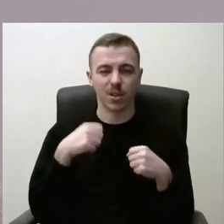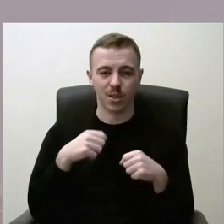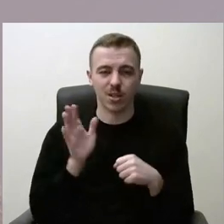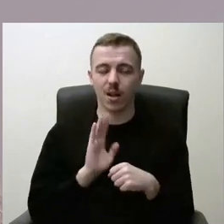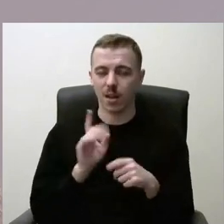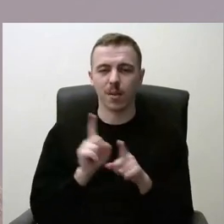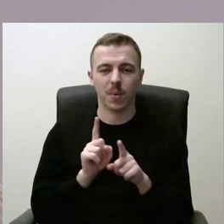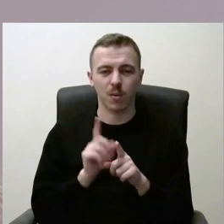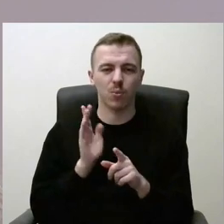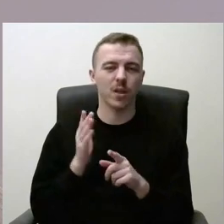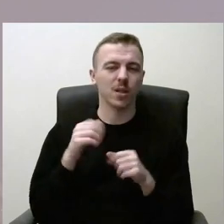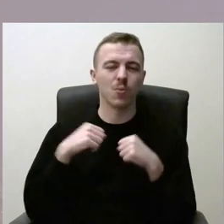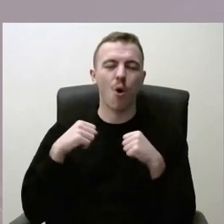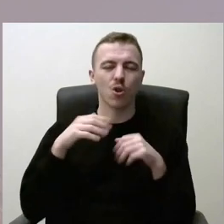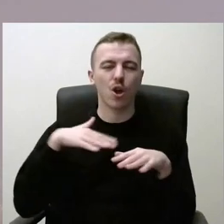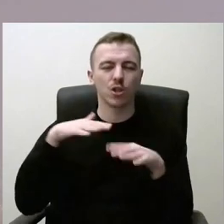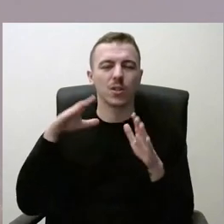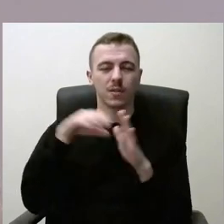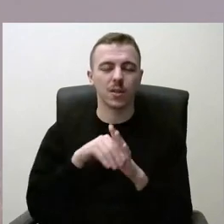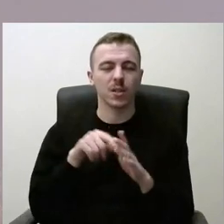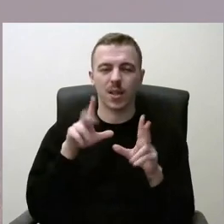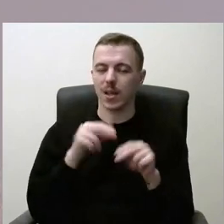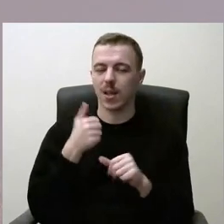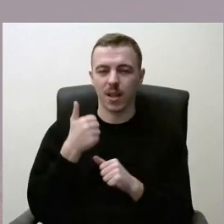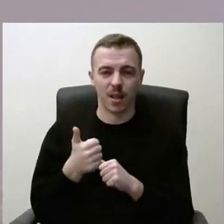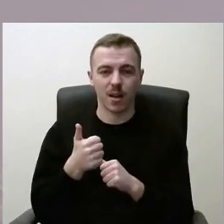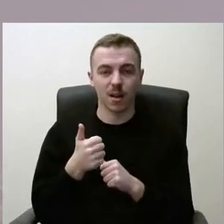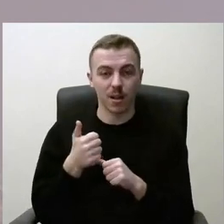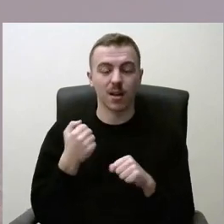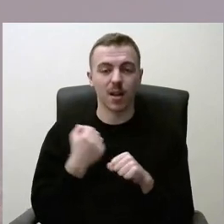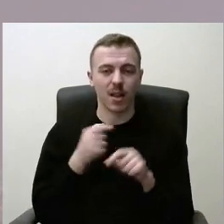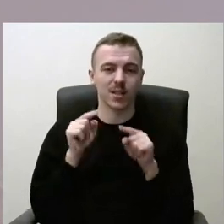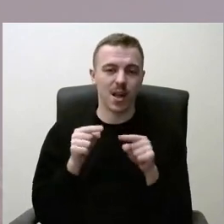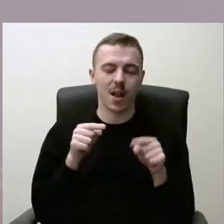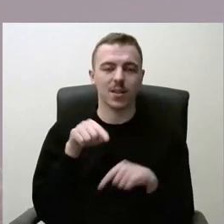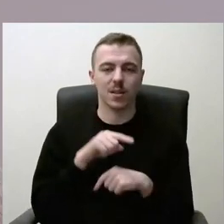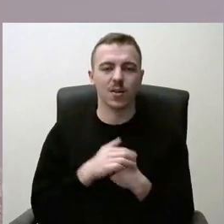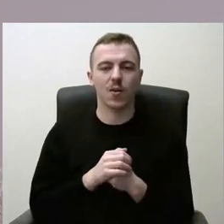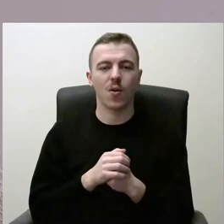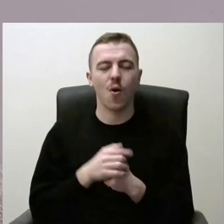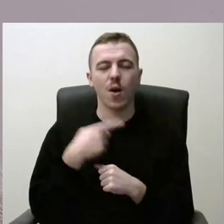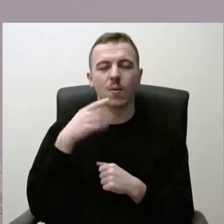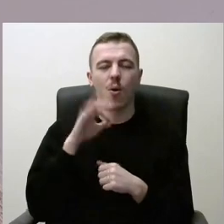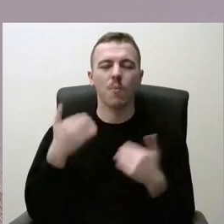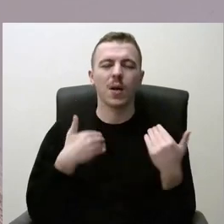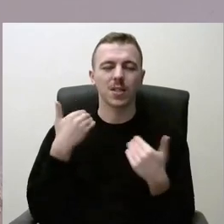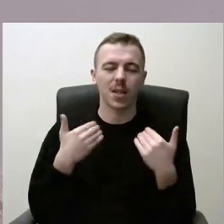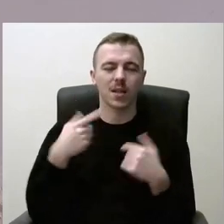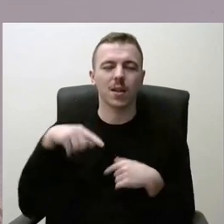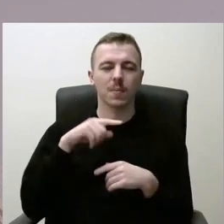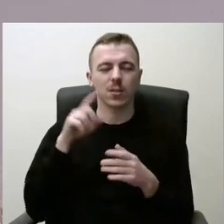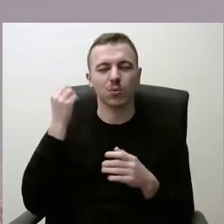ir tiesiog būna sporto ikštynose, tas yra be galo gerai ir tas turėtų būti skatinama. O kalbėdami apie baseinus, mes suprantam,